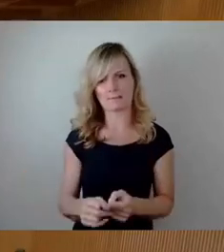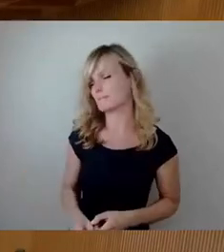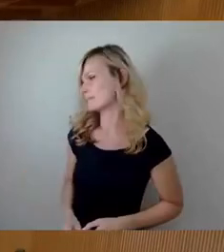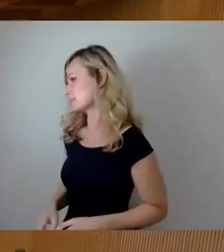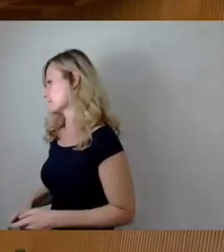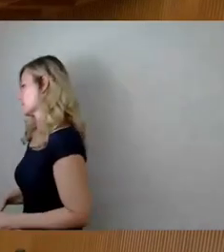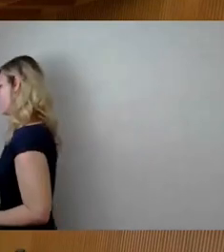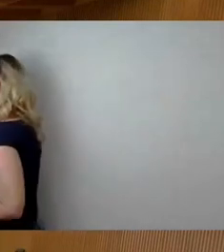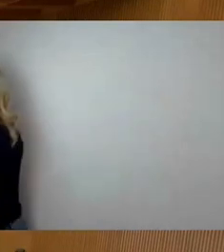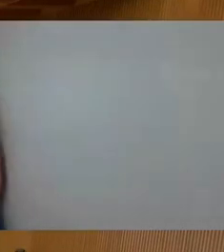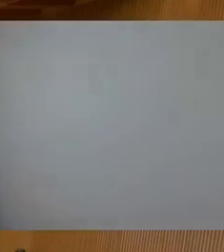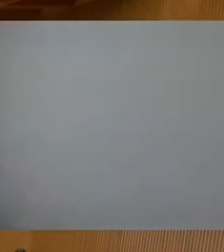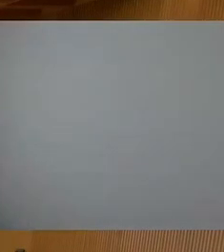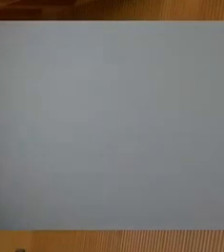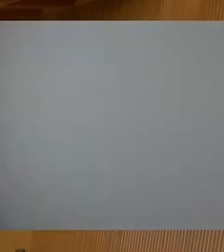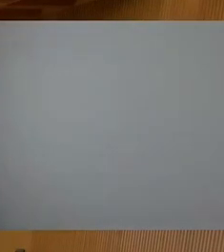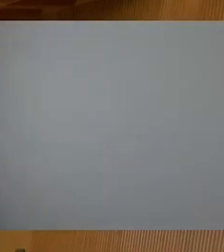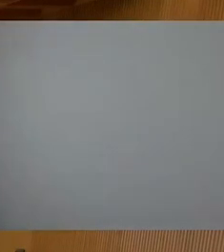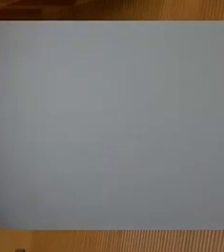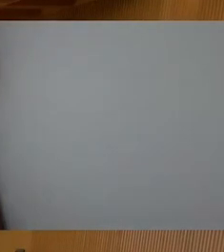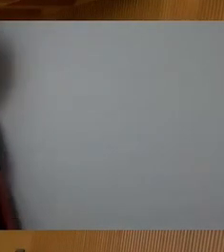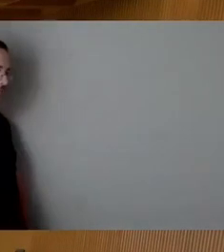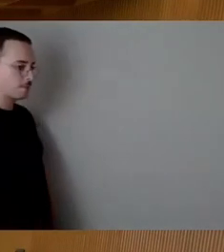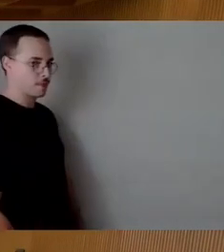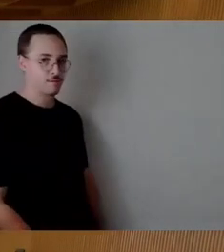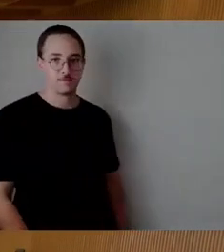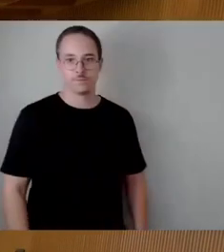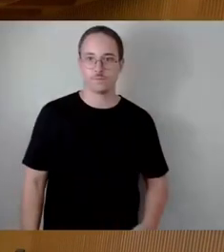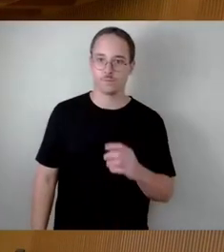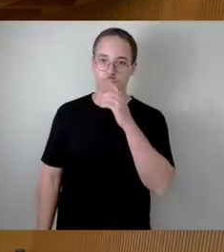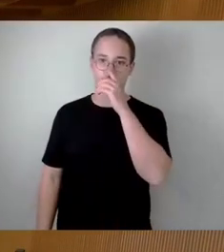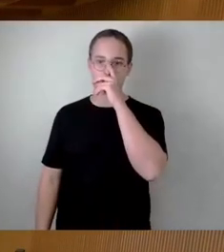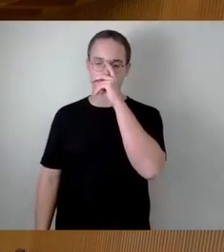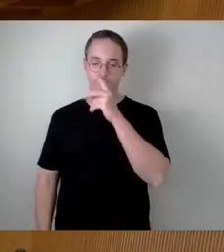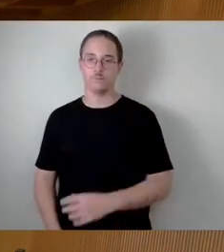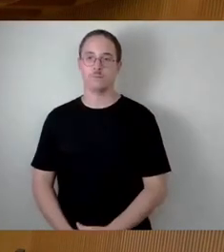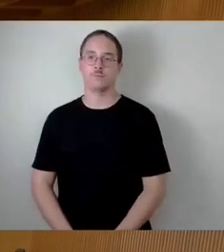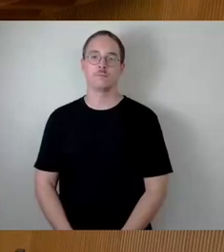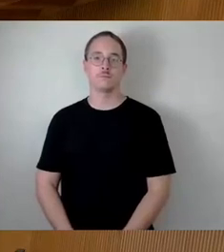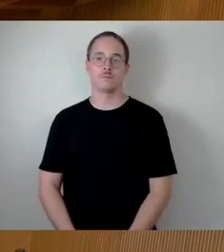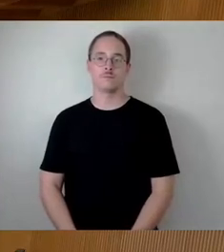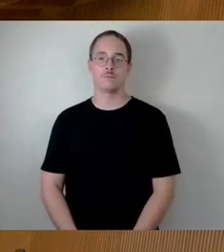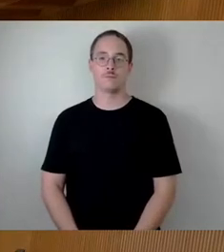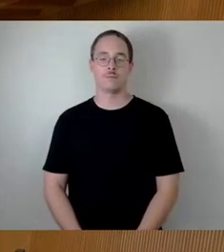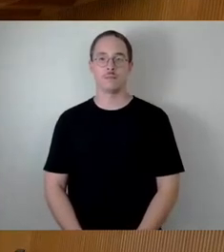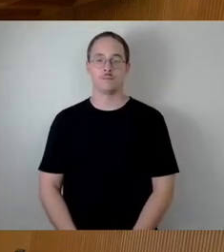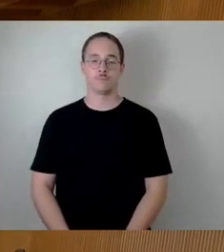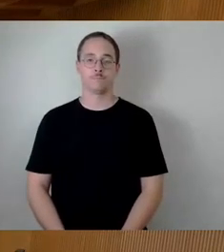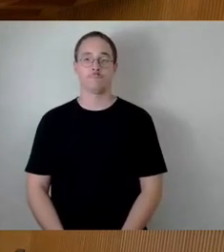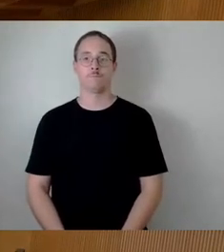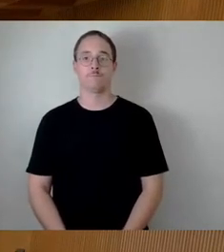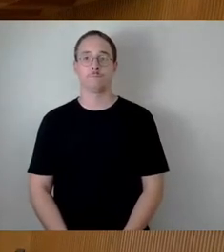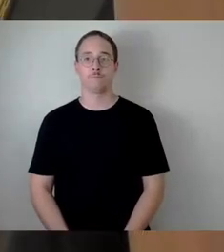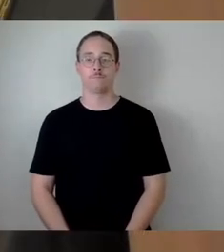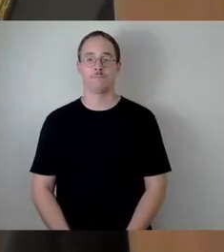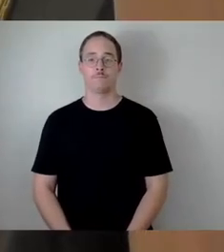Die Beantwortung übernimmt Herr Brezker. Ja, sehr geehrter Herr Oberbürgermeister, sehr geehrte Frau Frowieser,